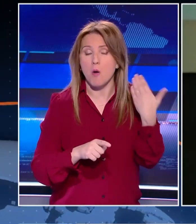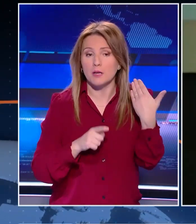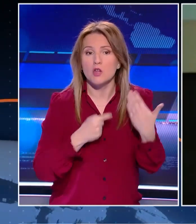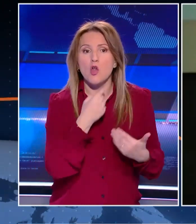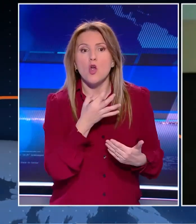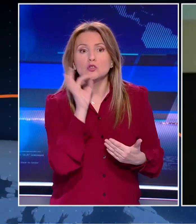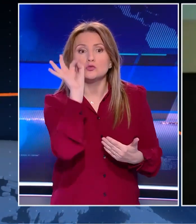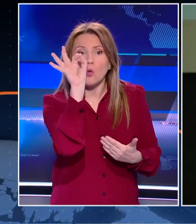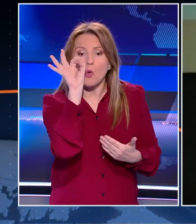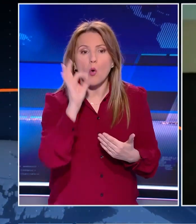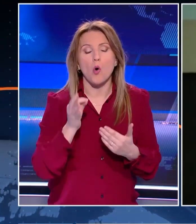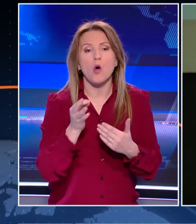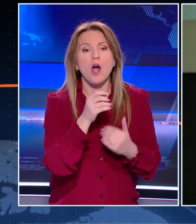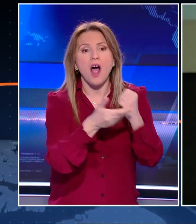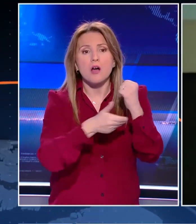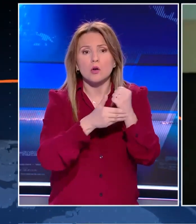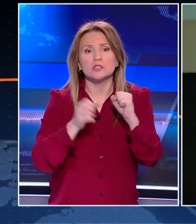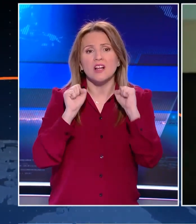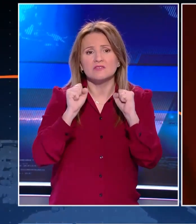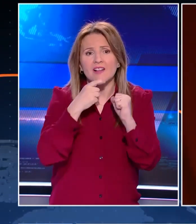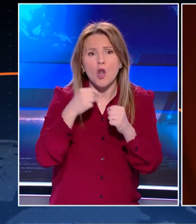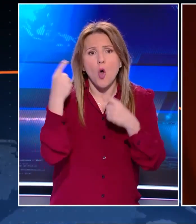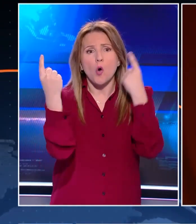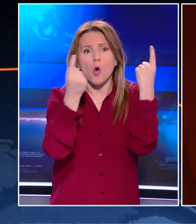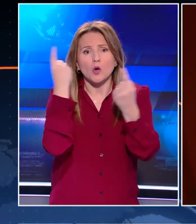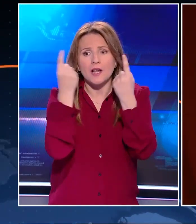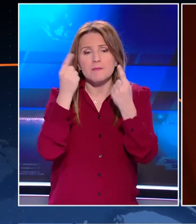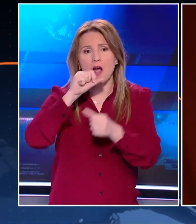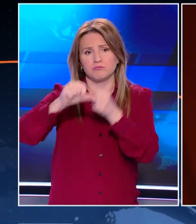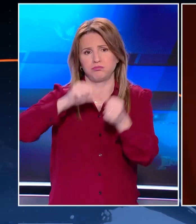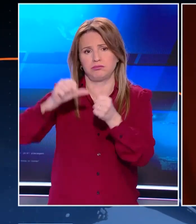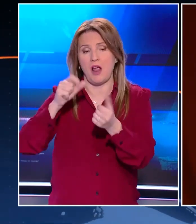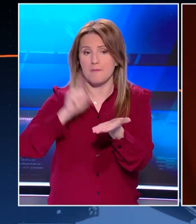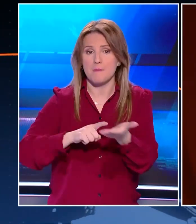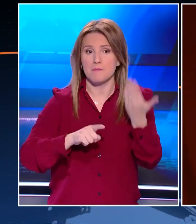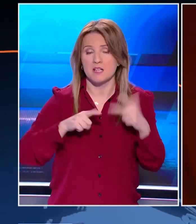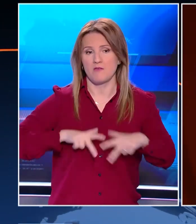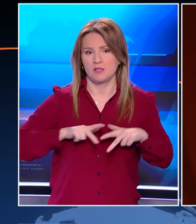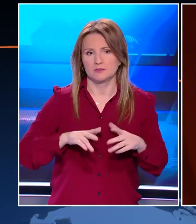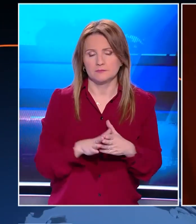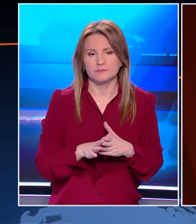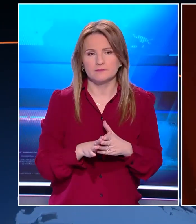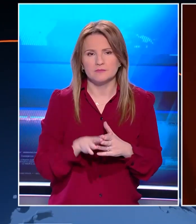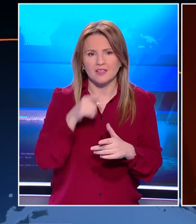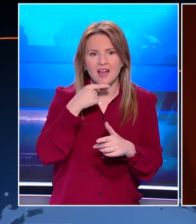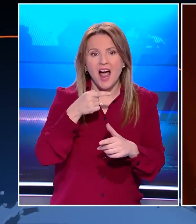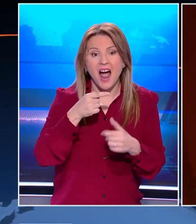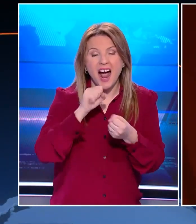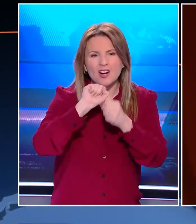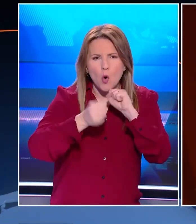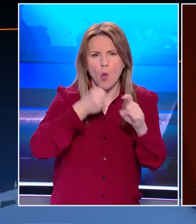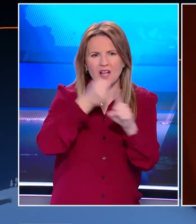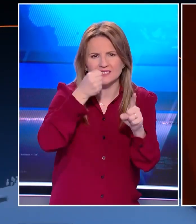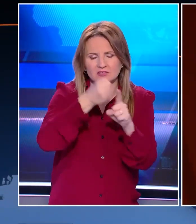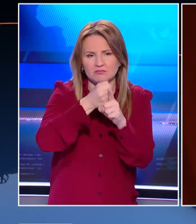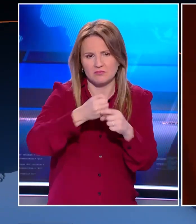άνθρωποι να νιώθουν μια ασφάλεια από τις αλλαγές του κλίματος. Ο καθολικός, ο ανυποχώρητος αγώνας των αγροτών είναι